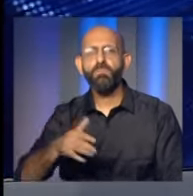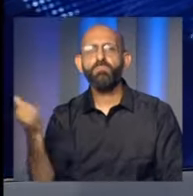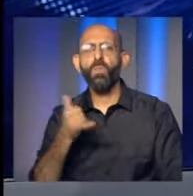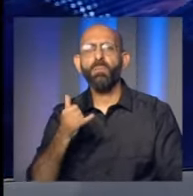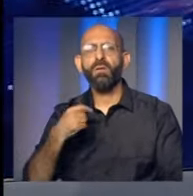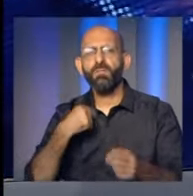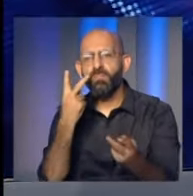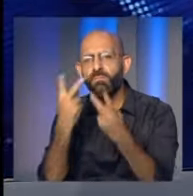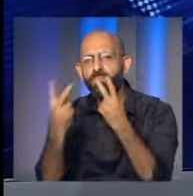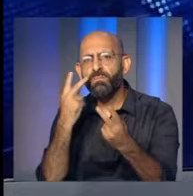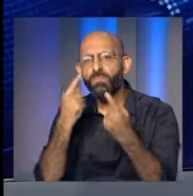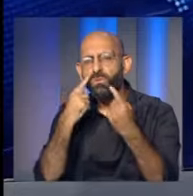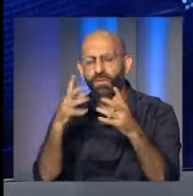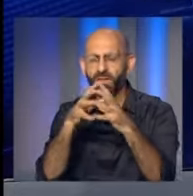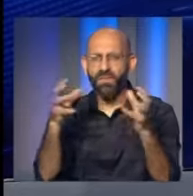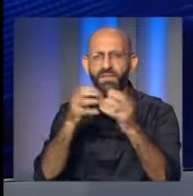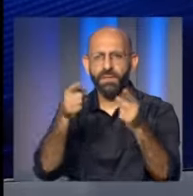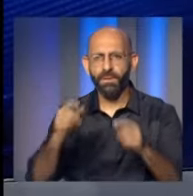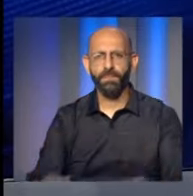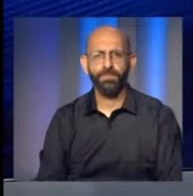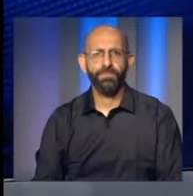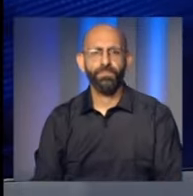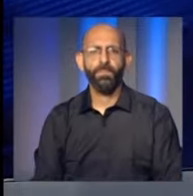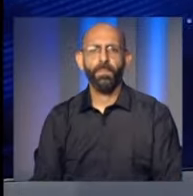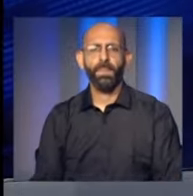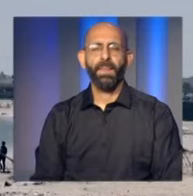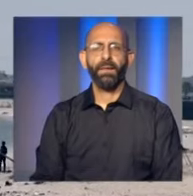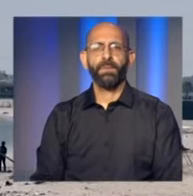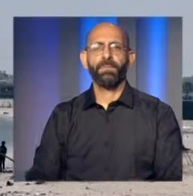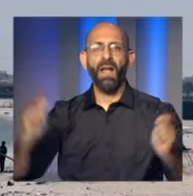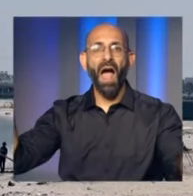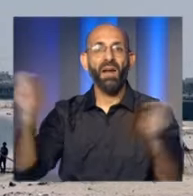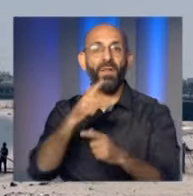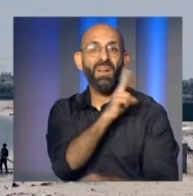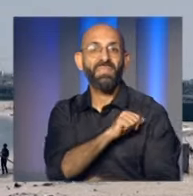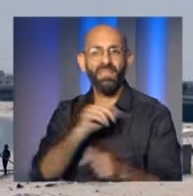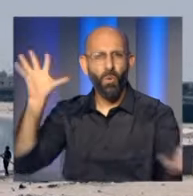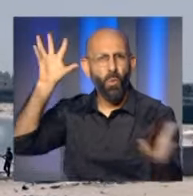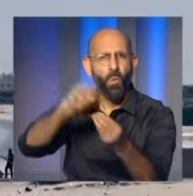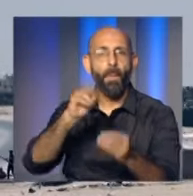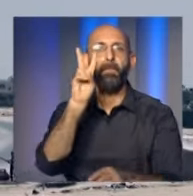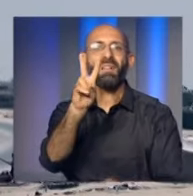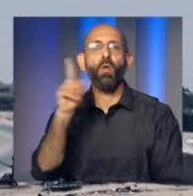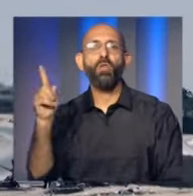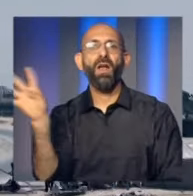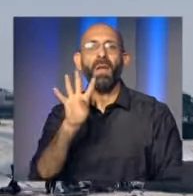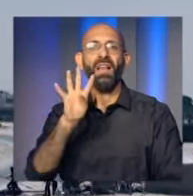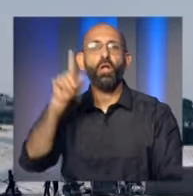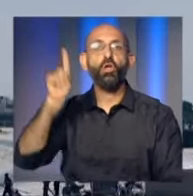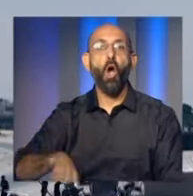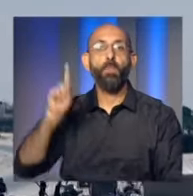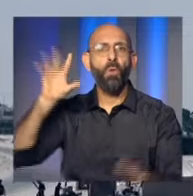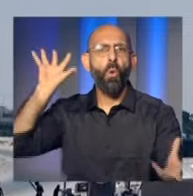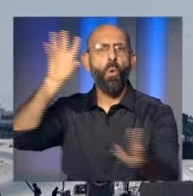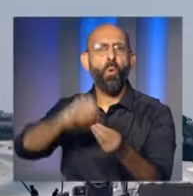نتنياهو على الصفقة فستتفكك الحكومة في اليوم الواحد والأربعين ما بعد المئتين من